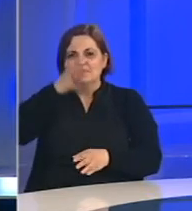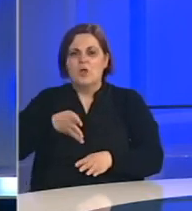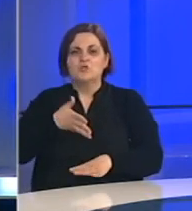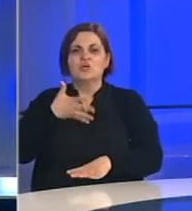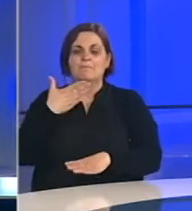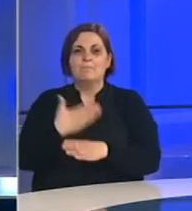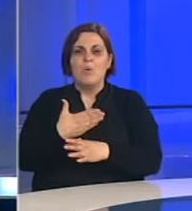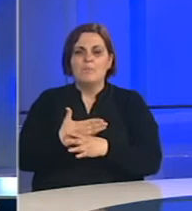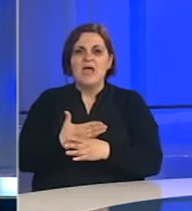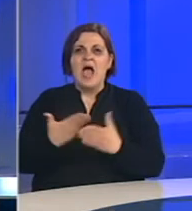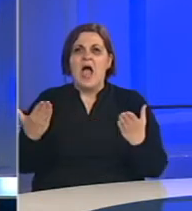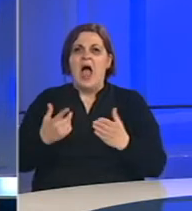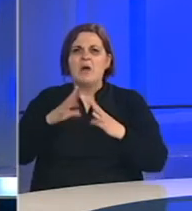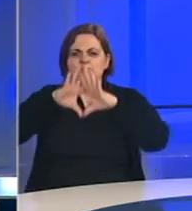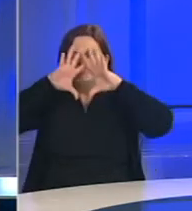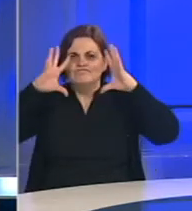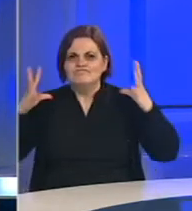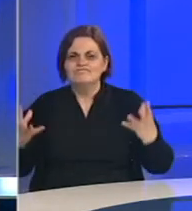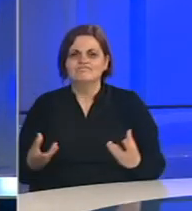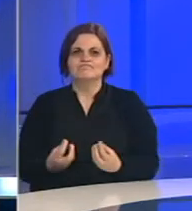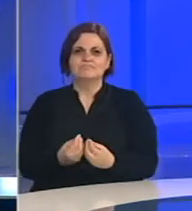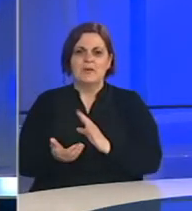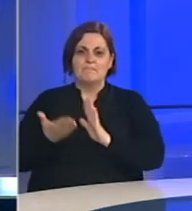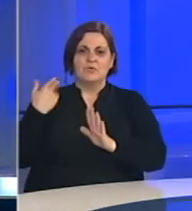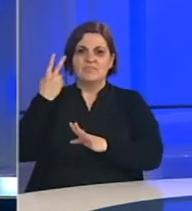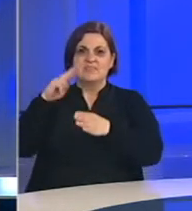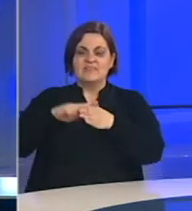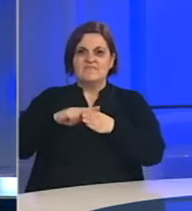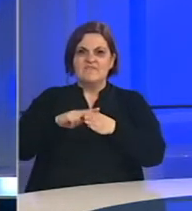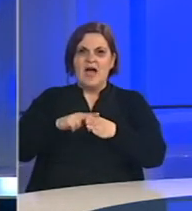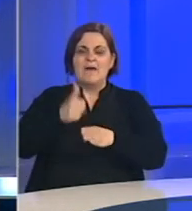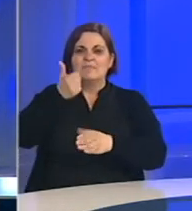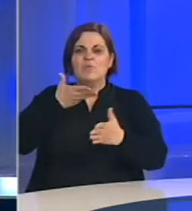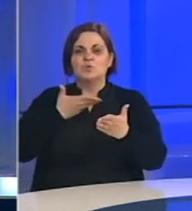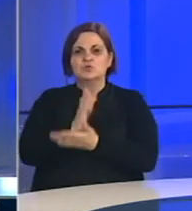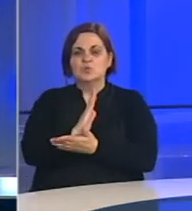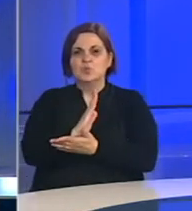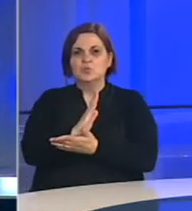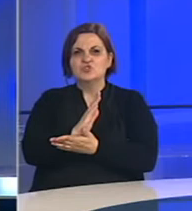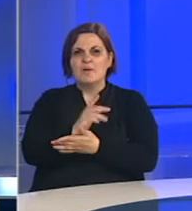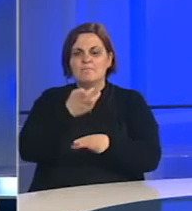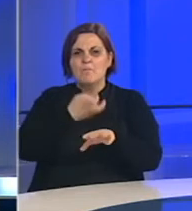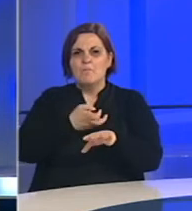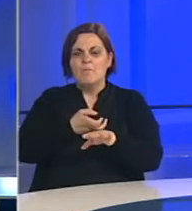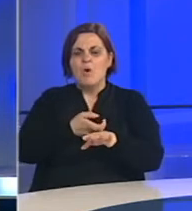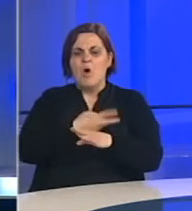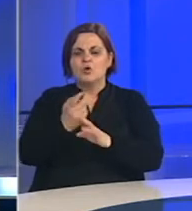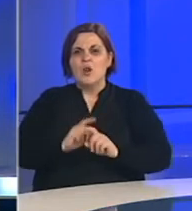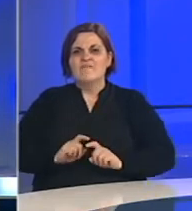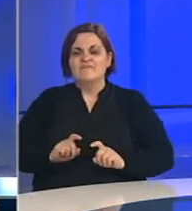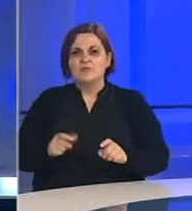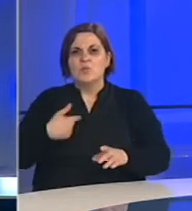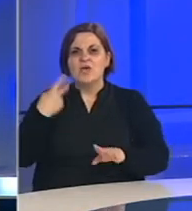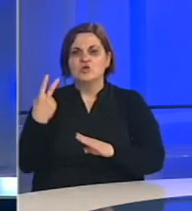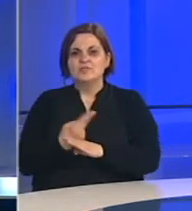pomoći. Ako bi smo mogli sumirati, gotovo protekla dva mjeseca od prvog slučaja pacijenta oboljelog od COVID-19